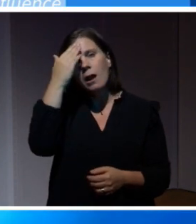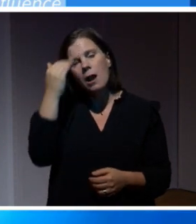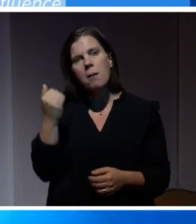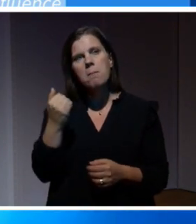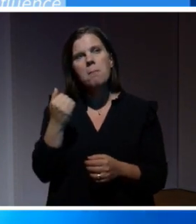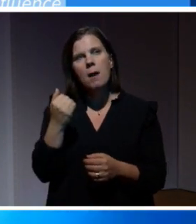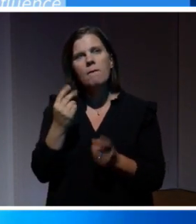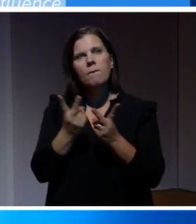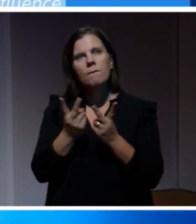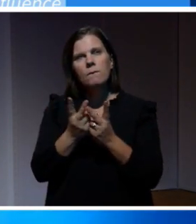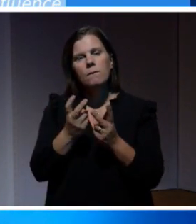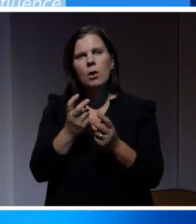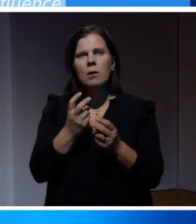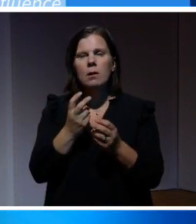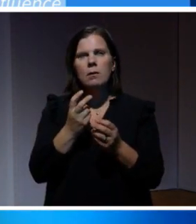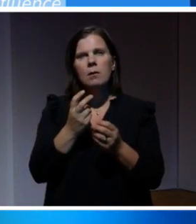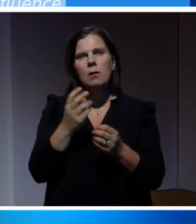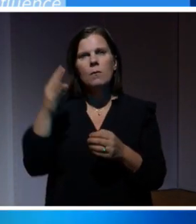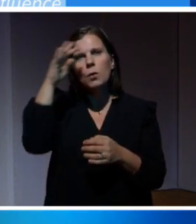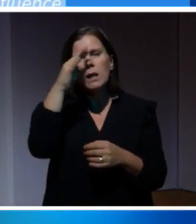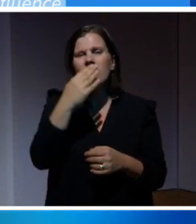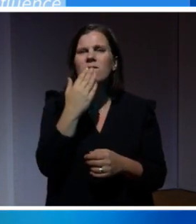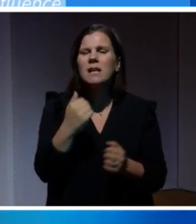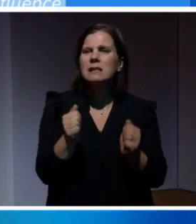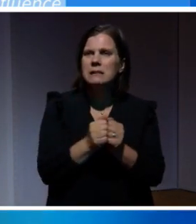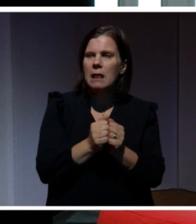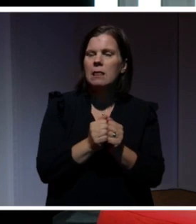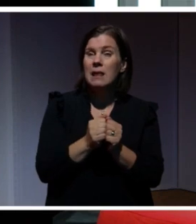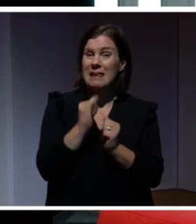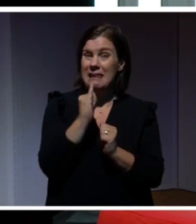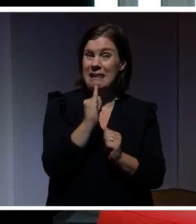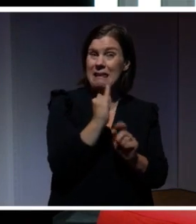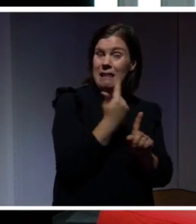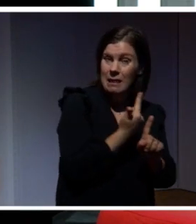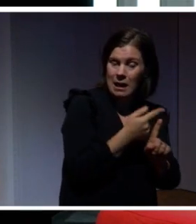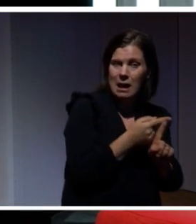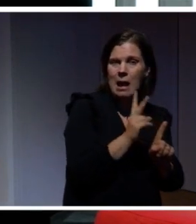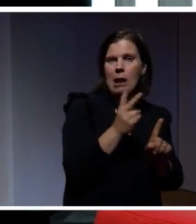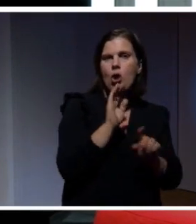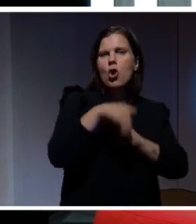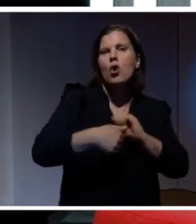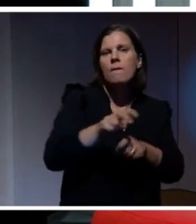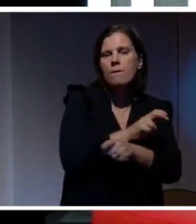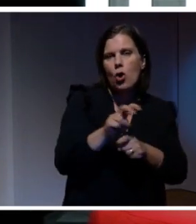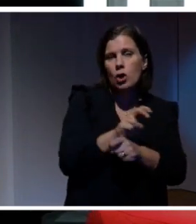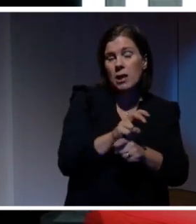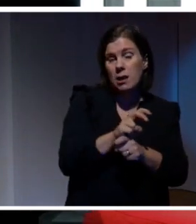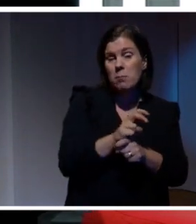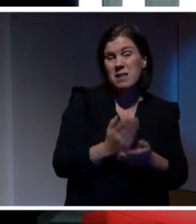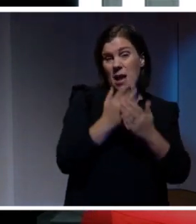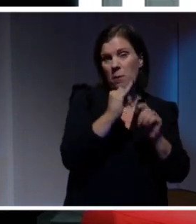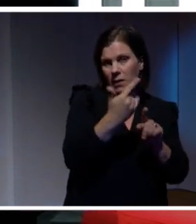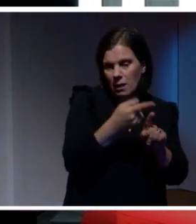en fundering kring på vilket sätt påverkar IT eller en övervakning med hjälp av IT